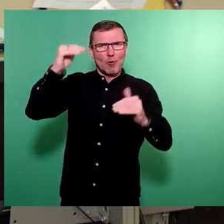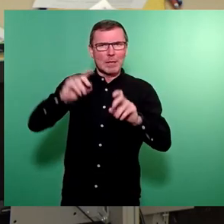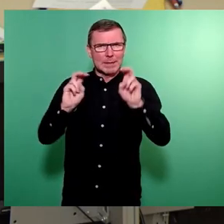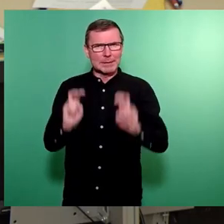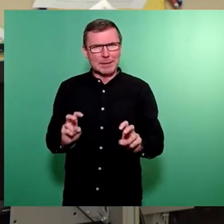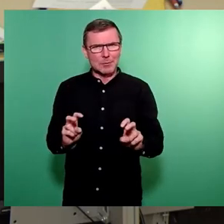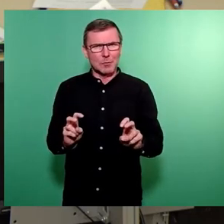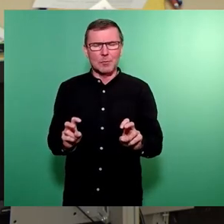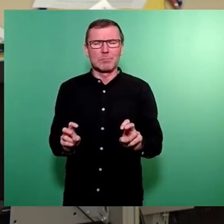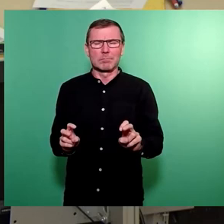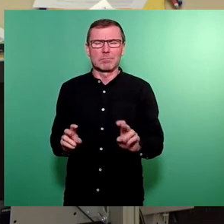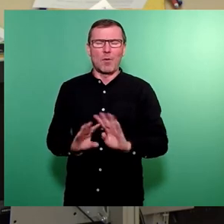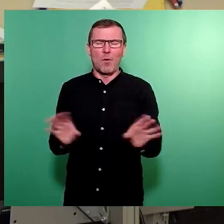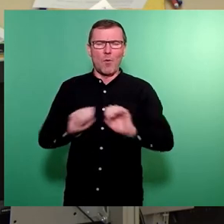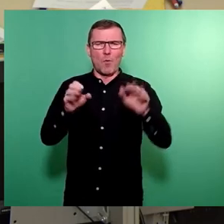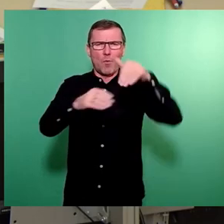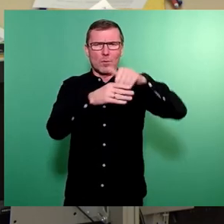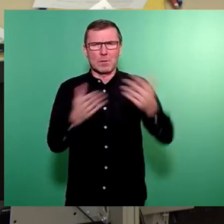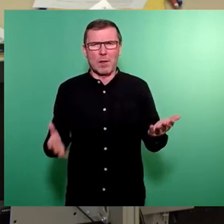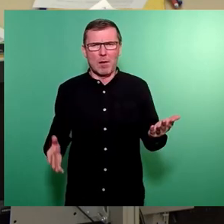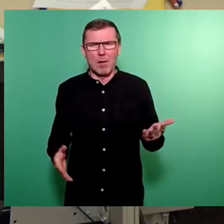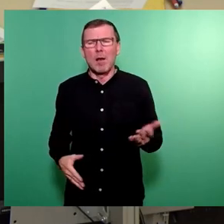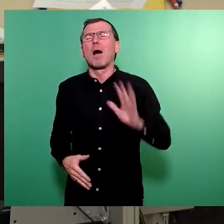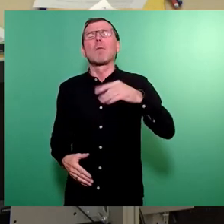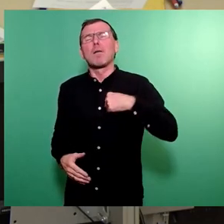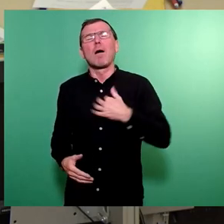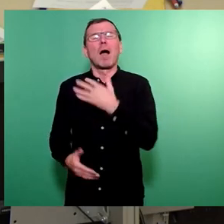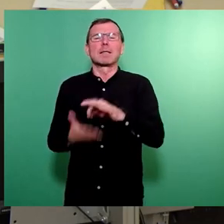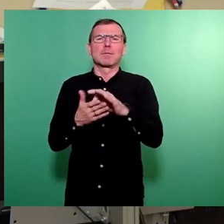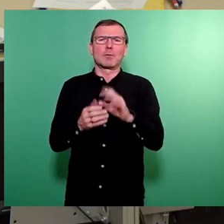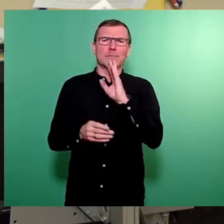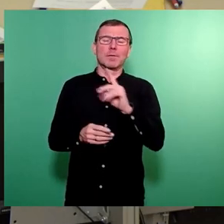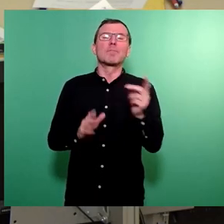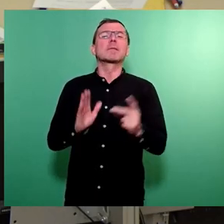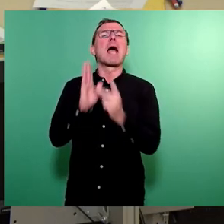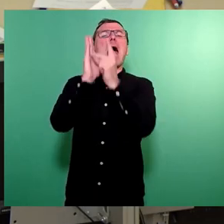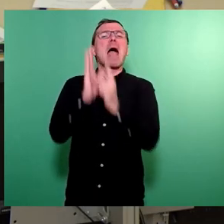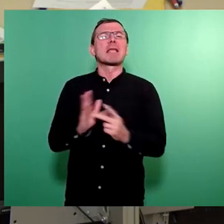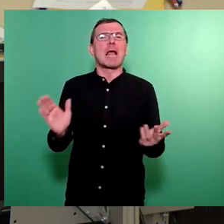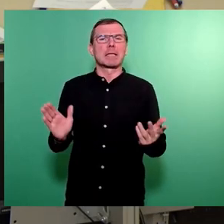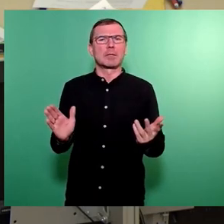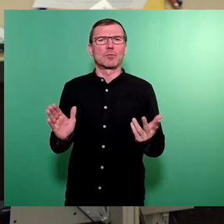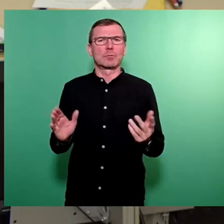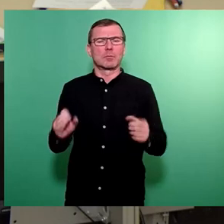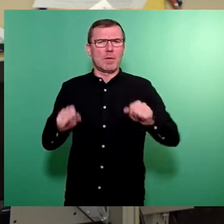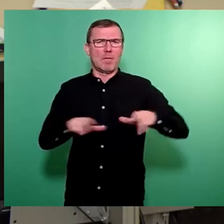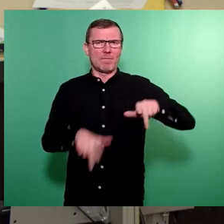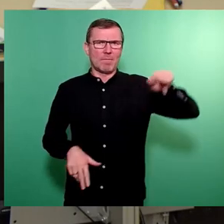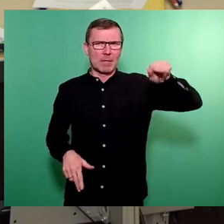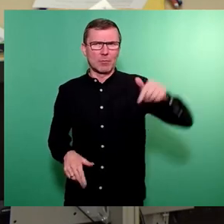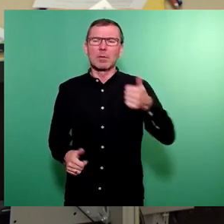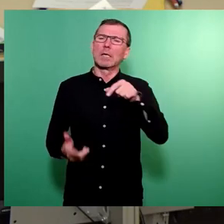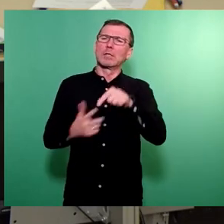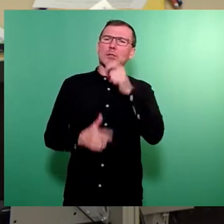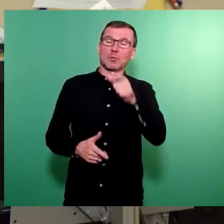ziemlich unscharf ist. Aber ich will mal auf einige eingehen. Also Digitalisierung und Ermöglichen der Verwaltung, das war so ein Stichwort. Wir